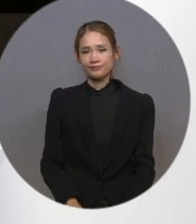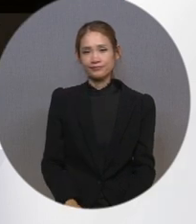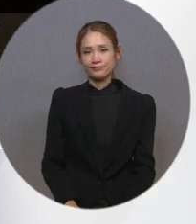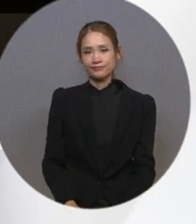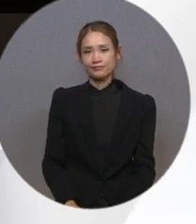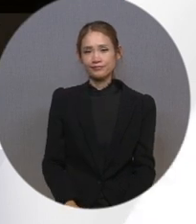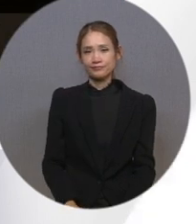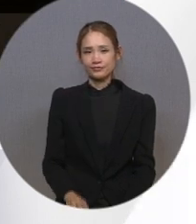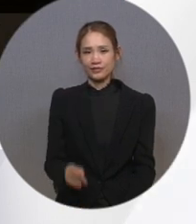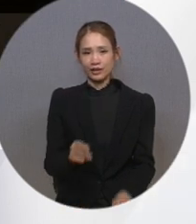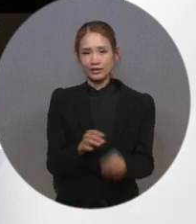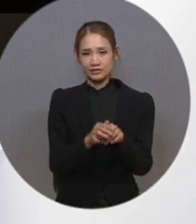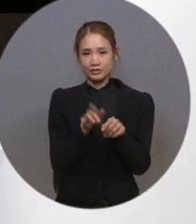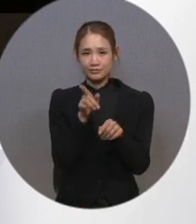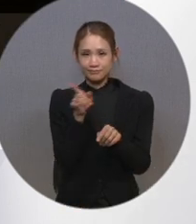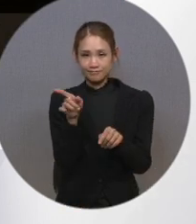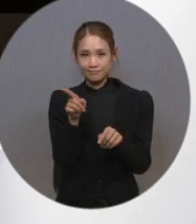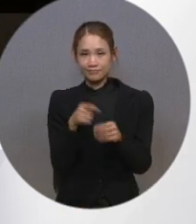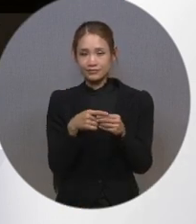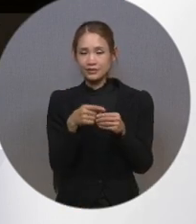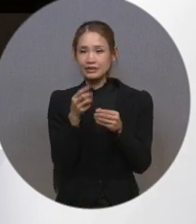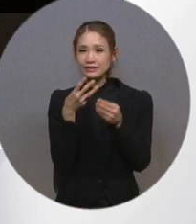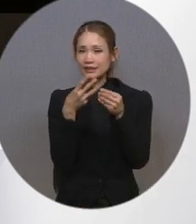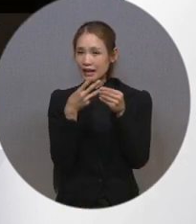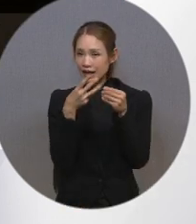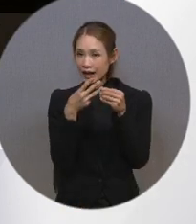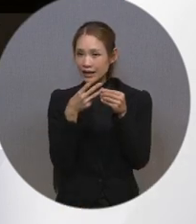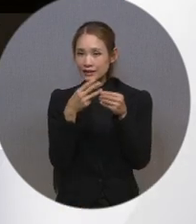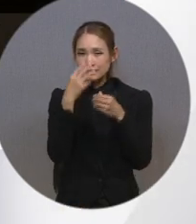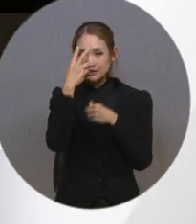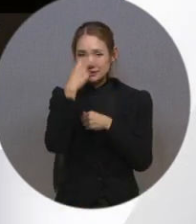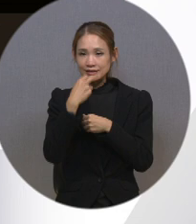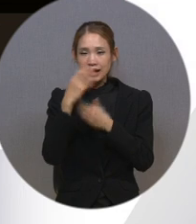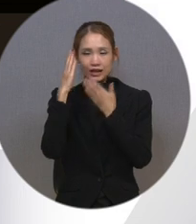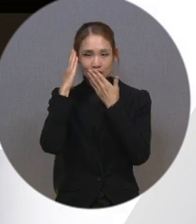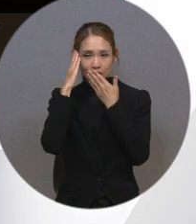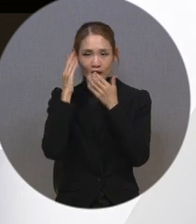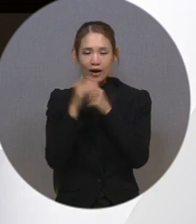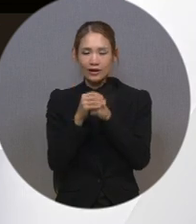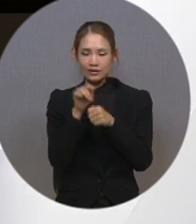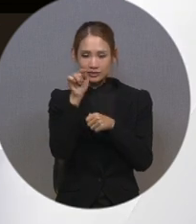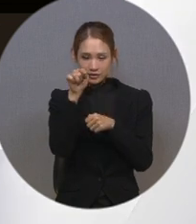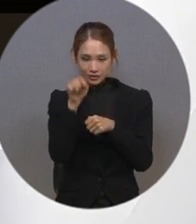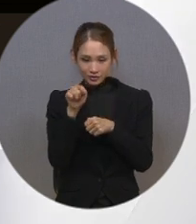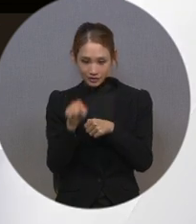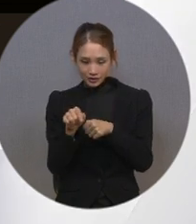다시 방향키를 이용해 세 번째에 위치한 시각 청각 장애인 설정으로 이동 후